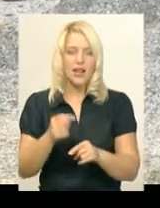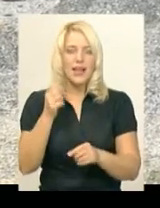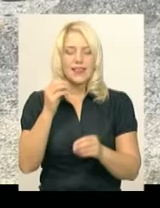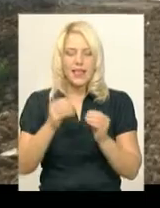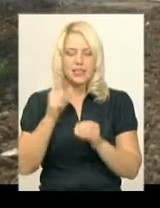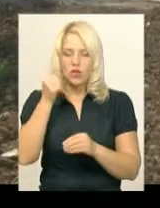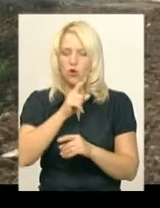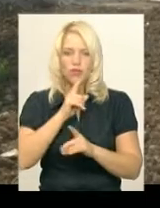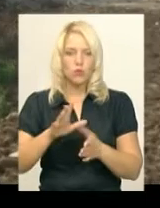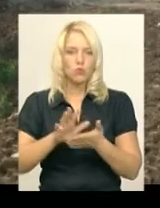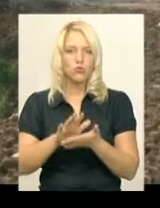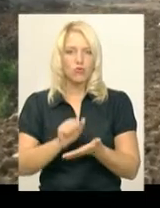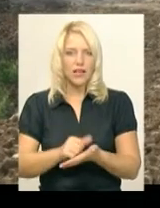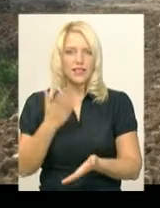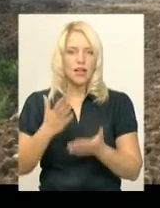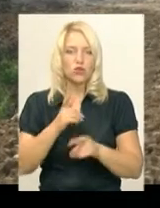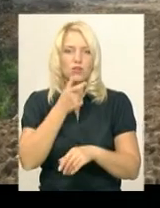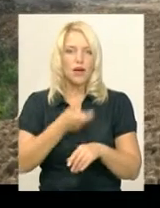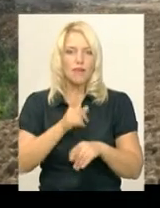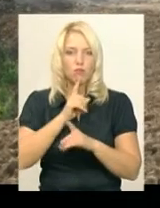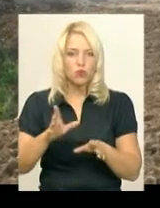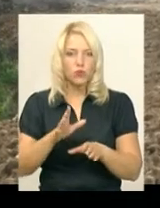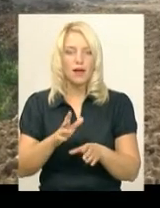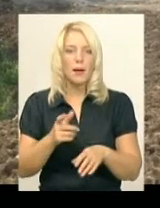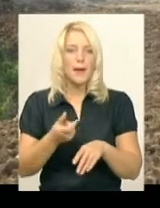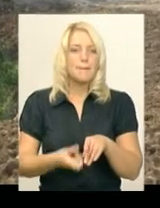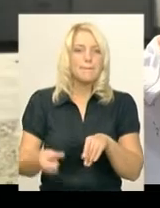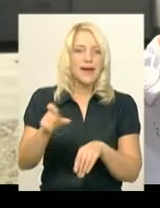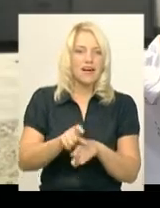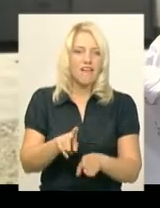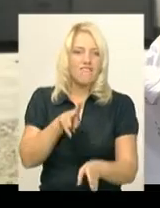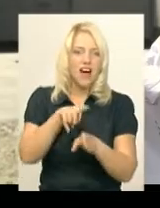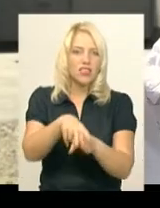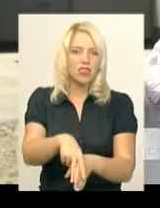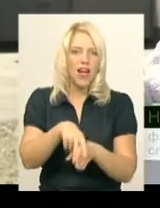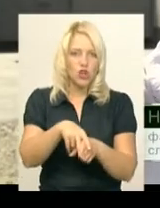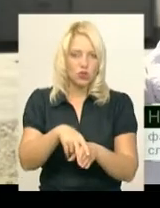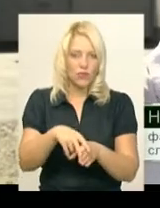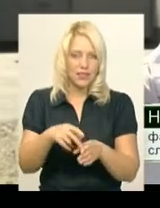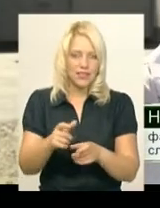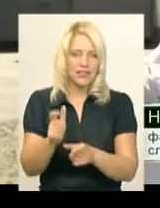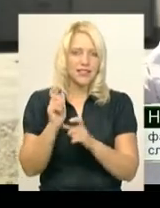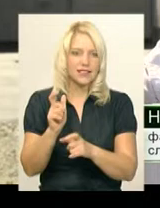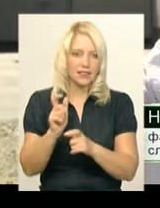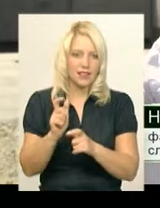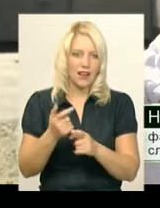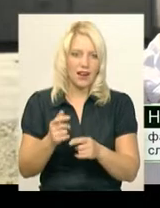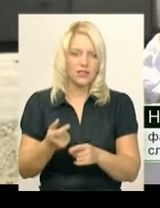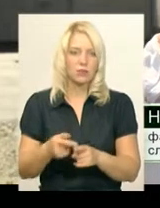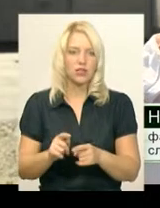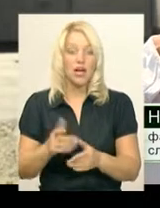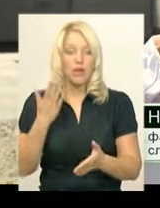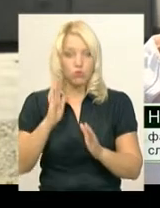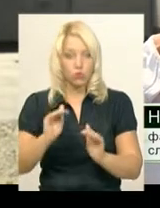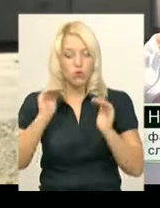псуватиметься, якщо її не буде перевантажувати транспорт, каже Наталія Колодій. Якщо ми введемо обмеження для великовагових